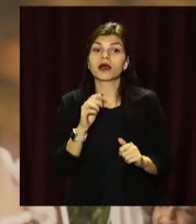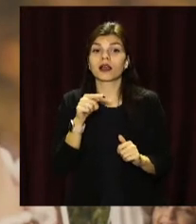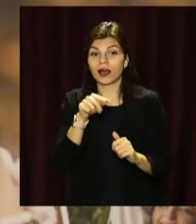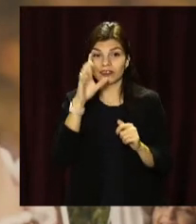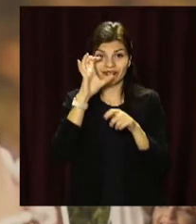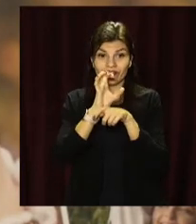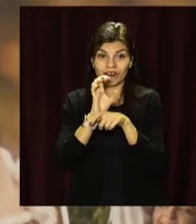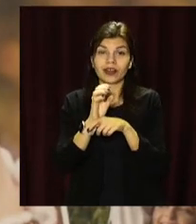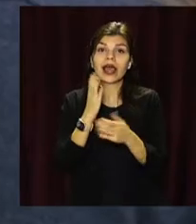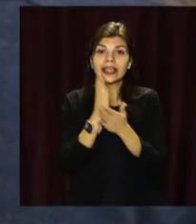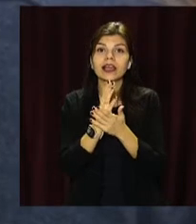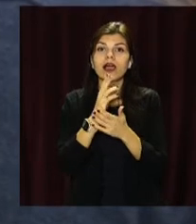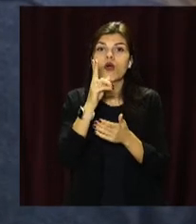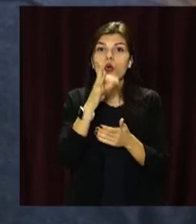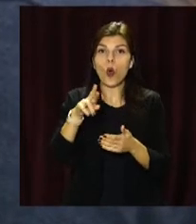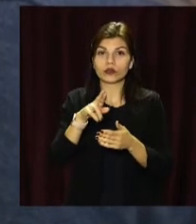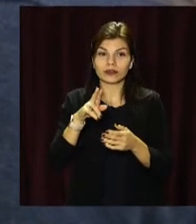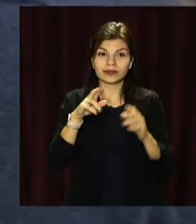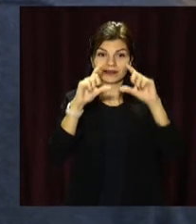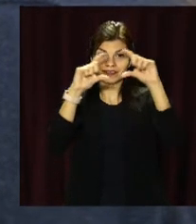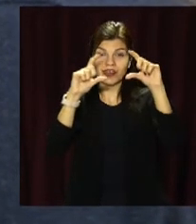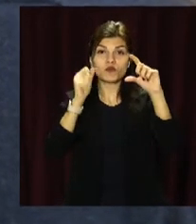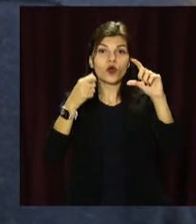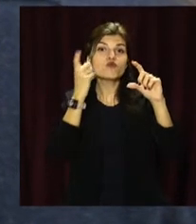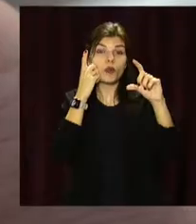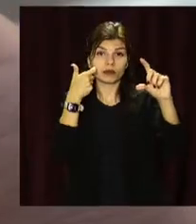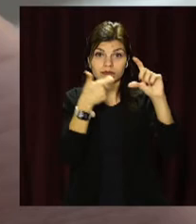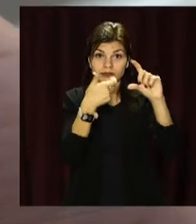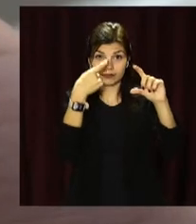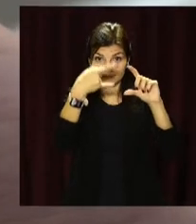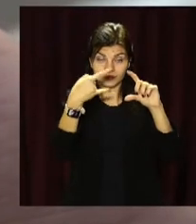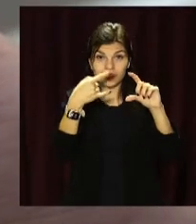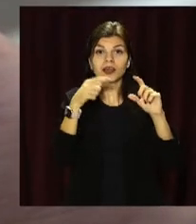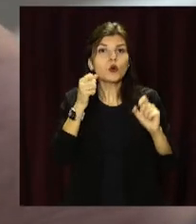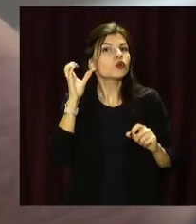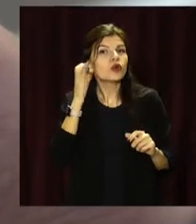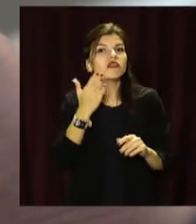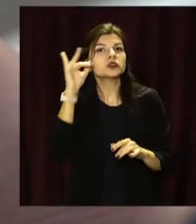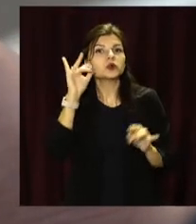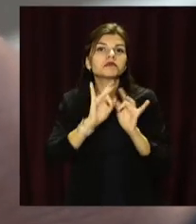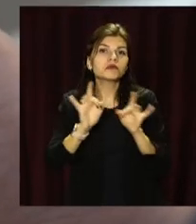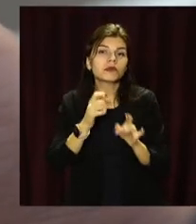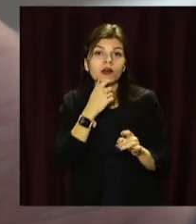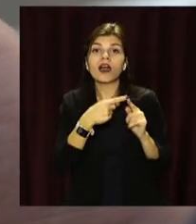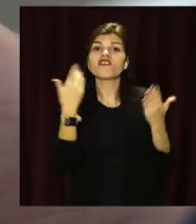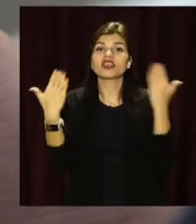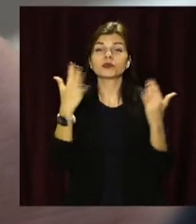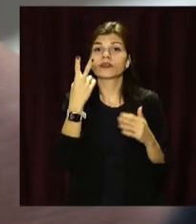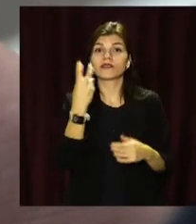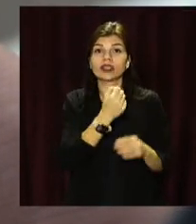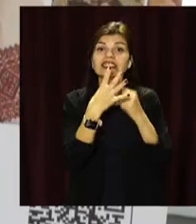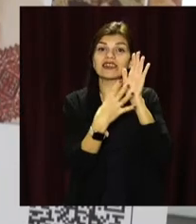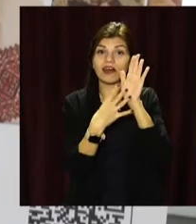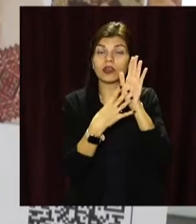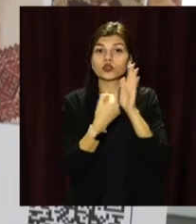на знімках QR-коди, відсканувавши їх, можна прослухати розповідь про кожну героїню. Виставка триватиме два тижні з 9 до